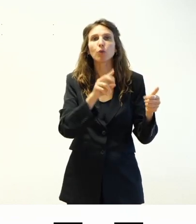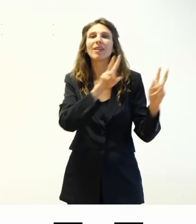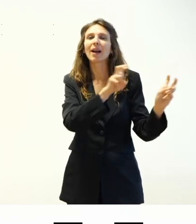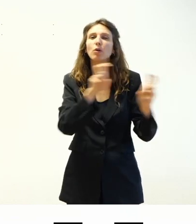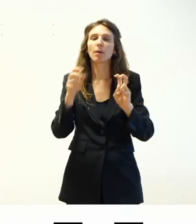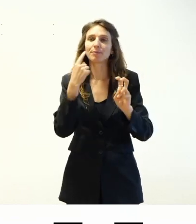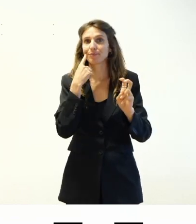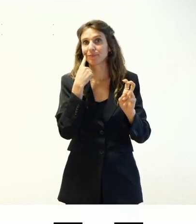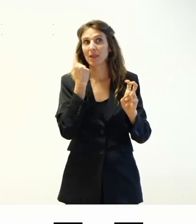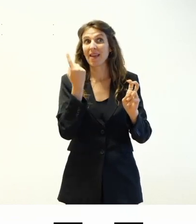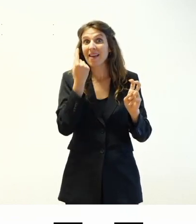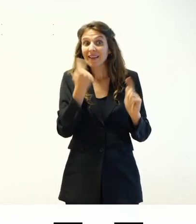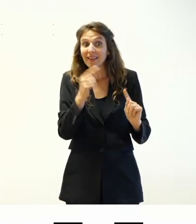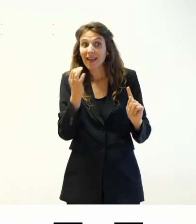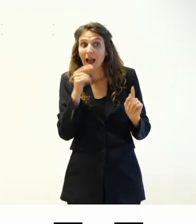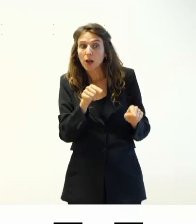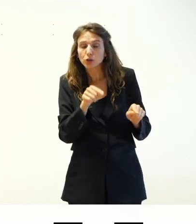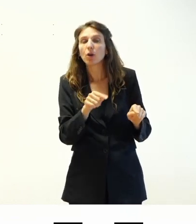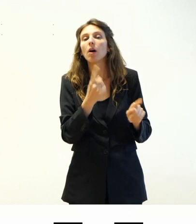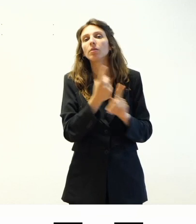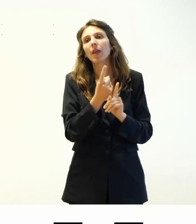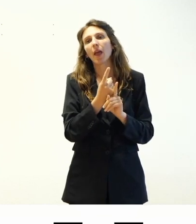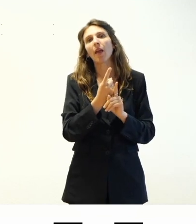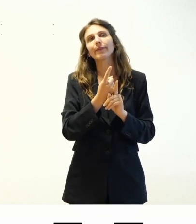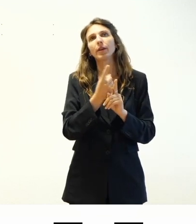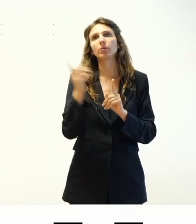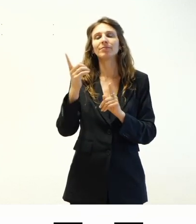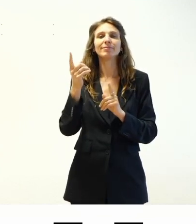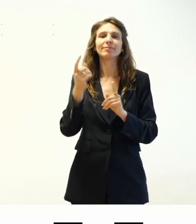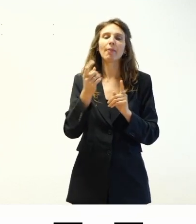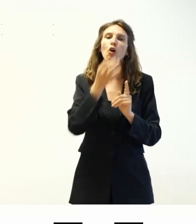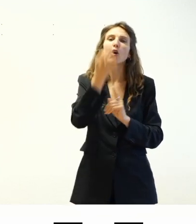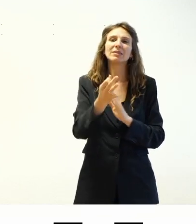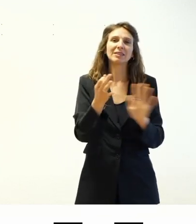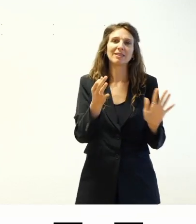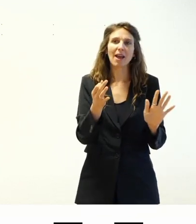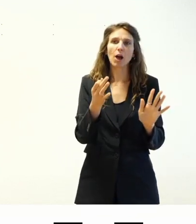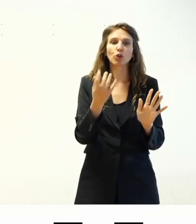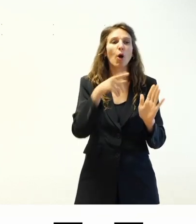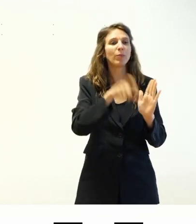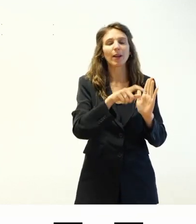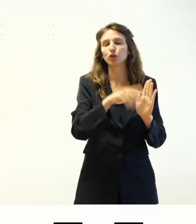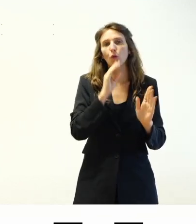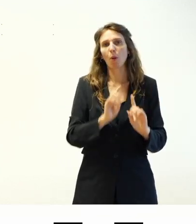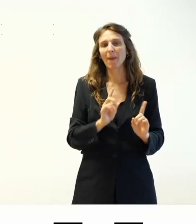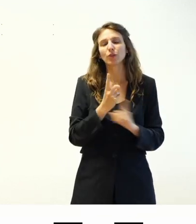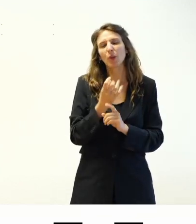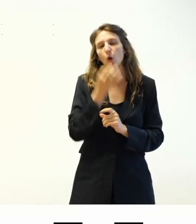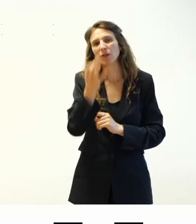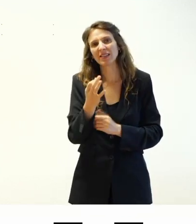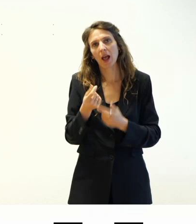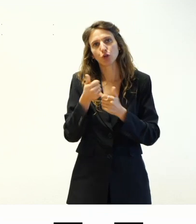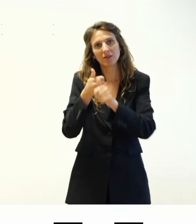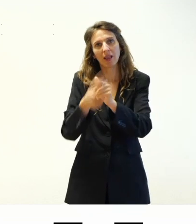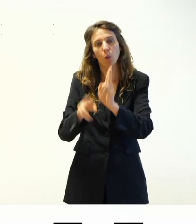caso io penso che per l'appunto bisognerebbe fare quello che è consigliato e non è sufficiente fare quello che è obbligatorio però per l'appunto qui sono criteri che